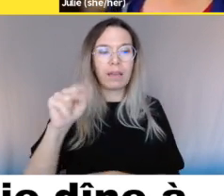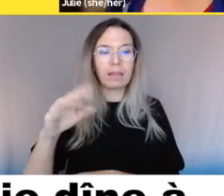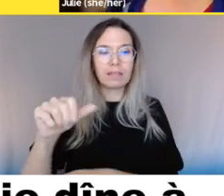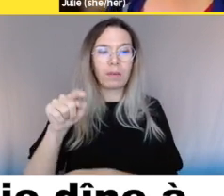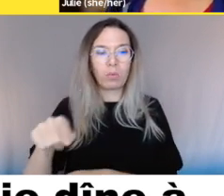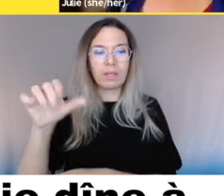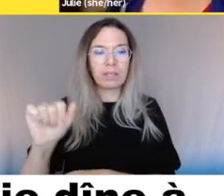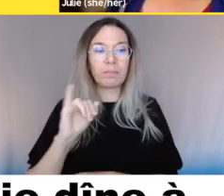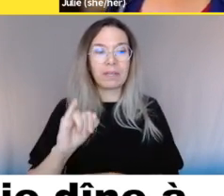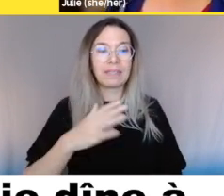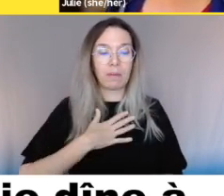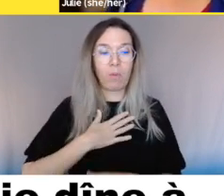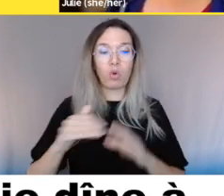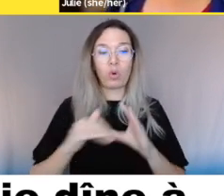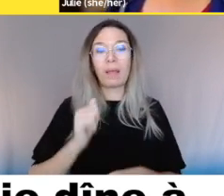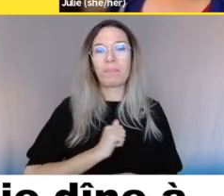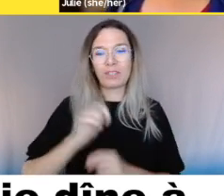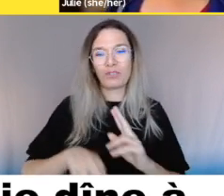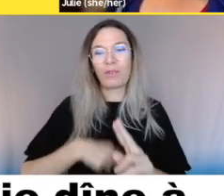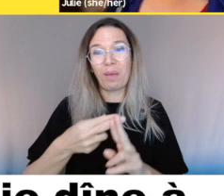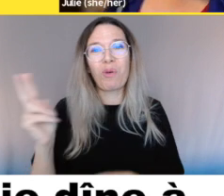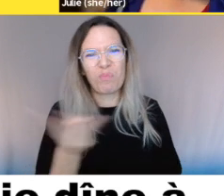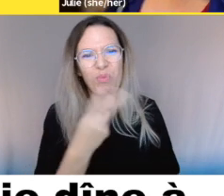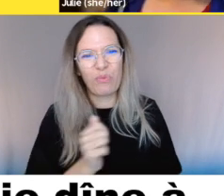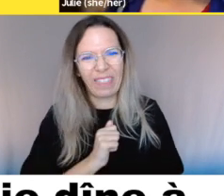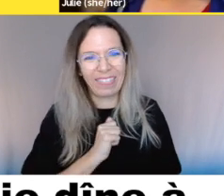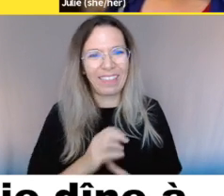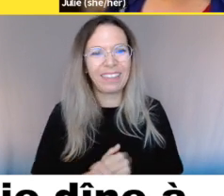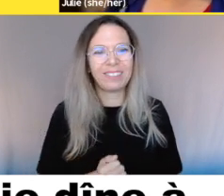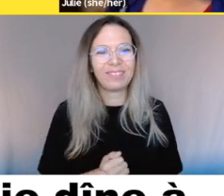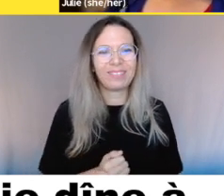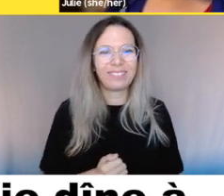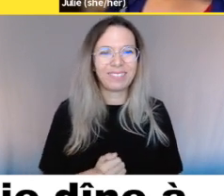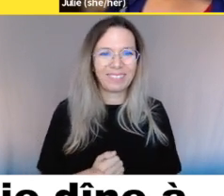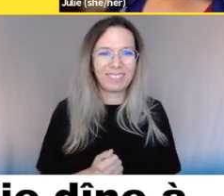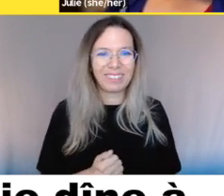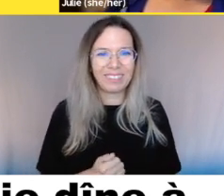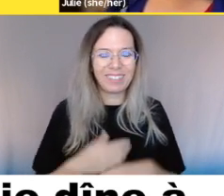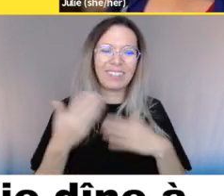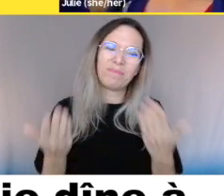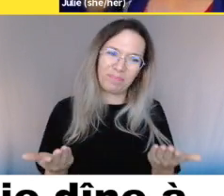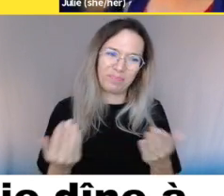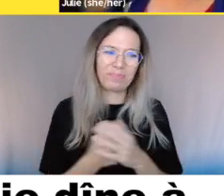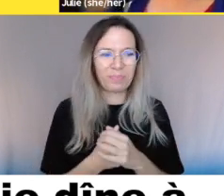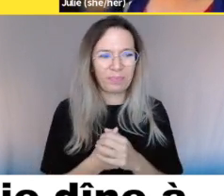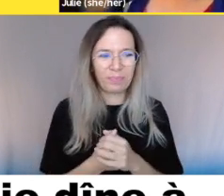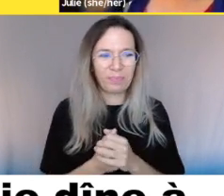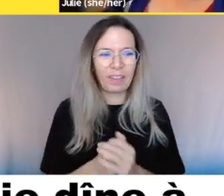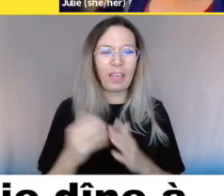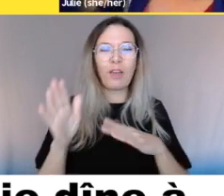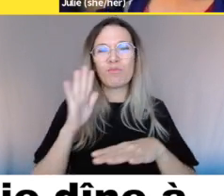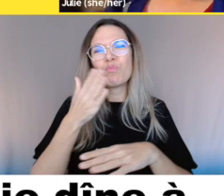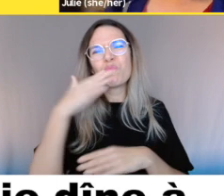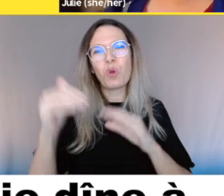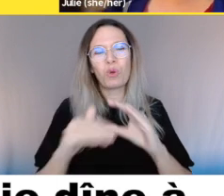toujours faire une plainte auprès de la Commission des droits de la personne et des droits de la jeunesse ou bien s'il s'agit du gouvernement parce que ça,'est